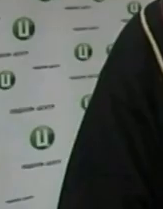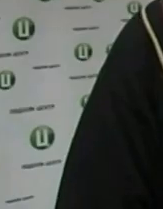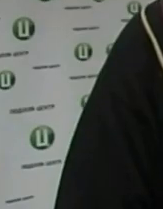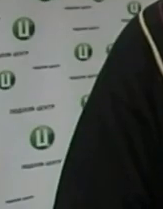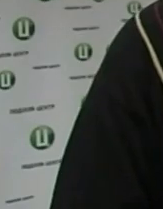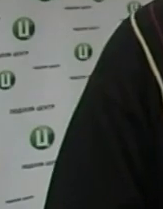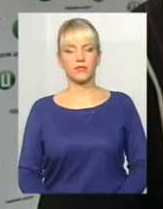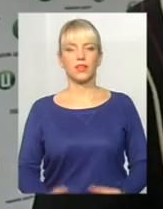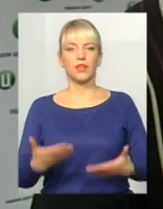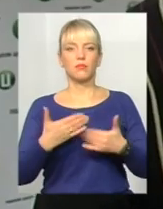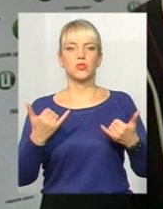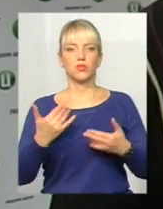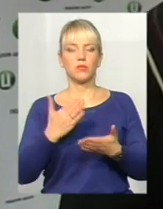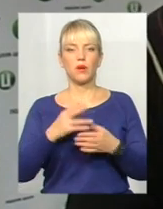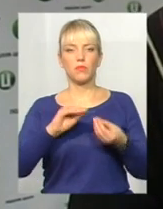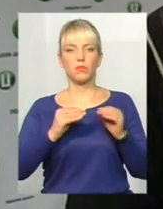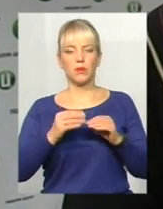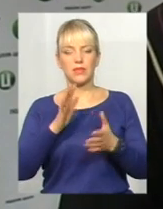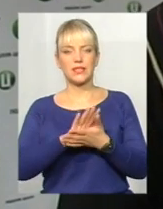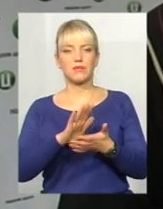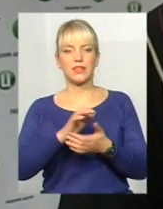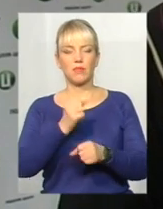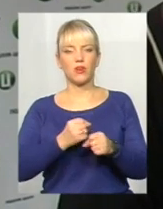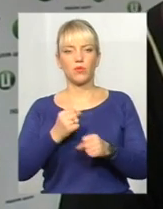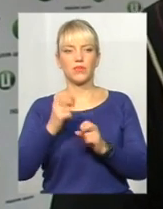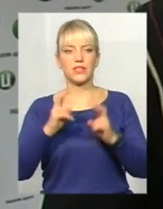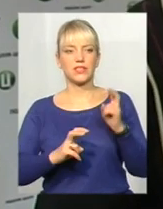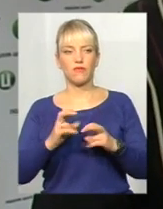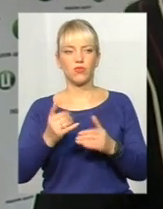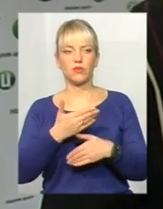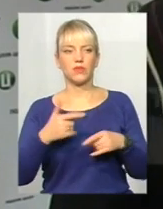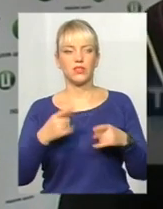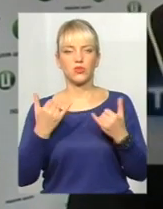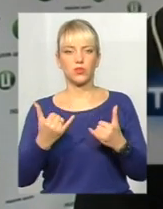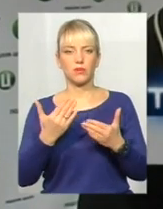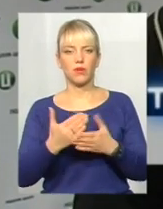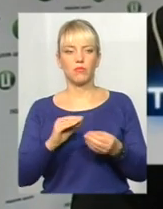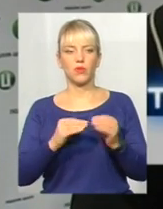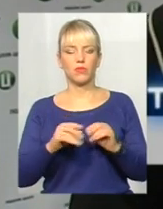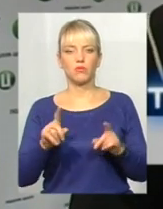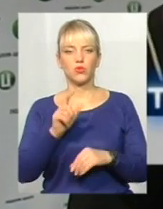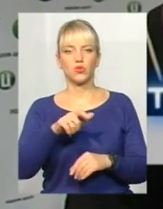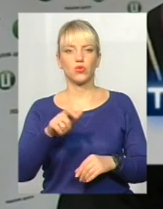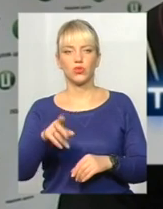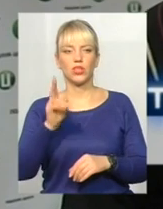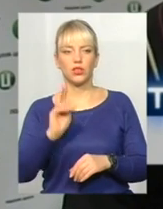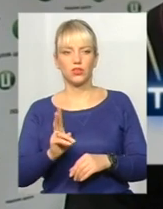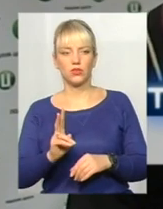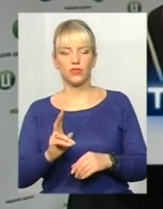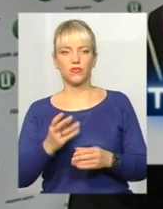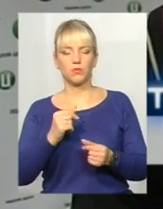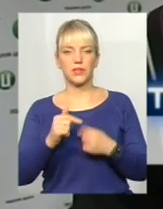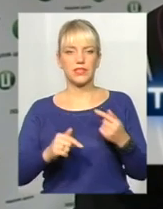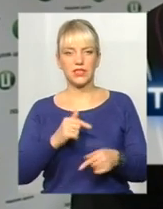Ми сьогодні маємо проблему сміттєпереробних заводів. Ми сьогодні маємо також проблему, що люди, які в